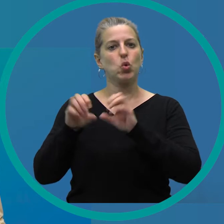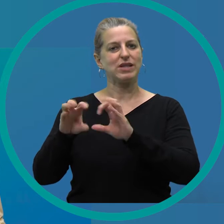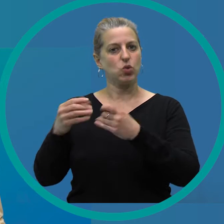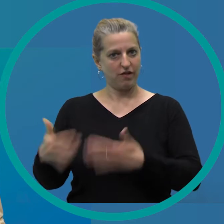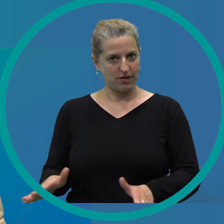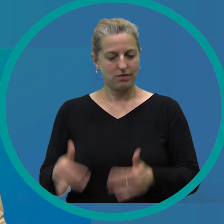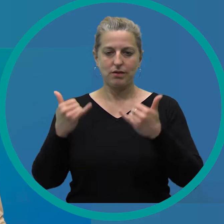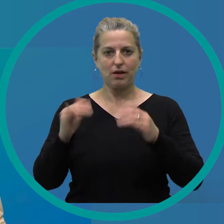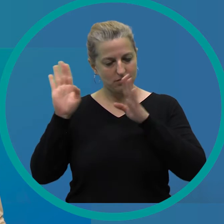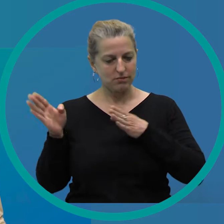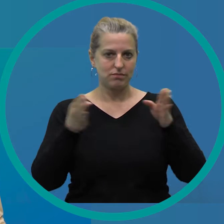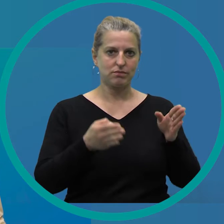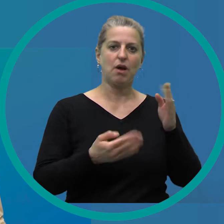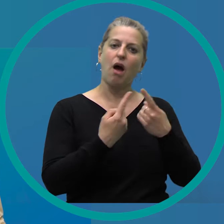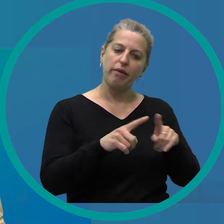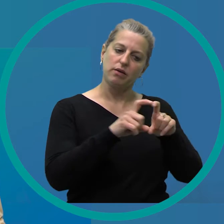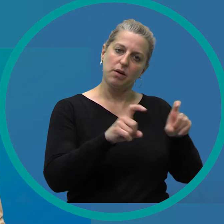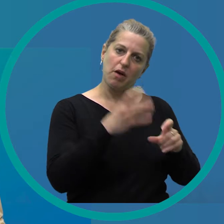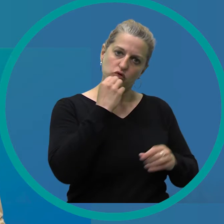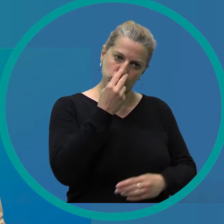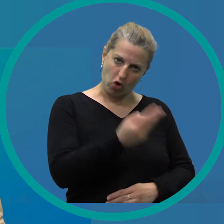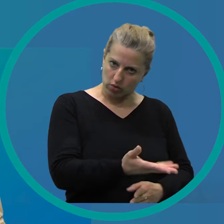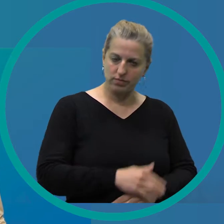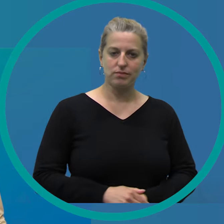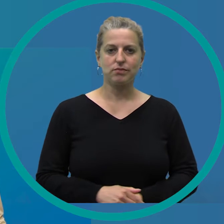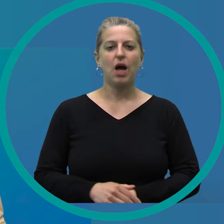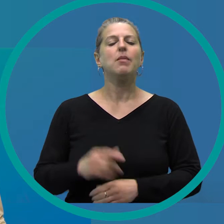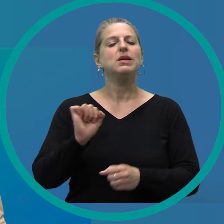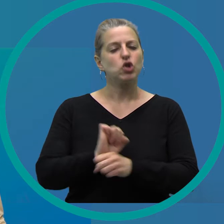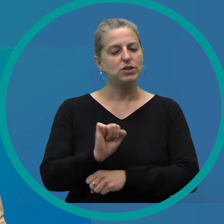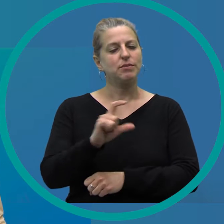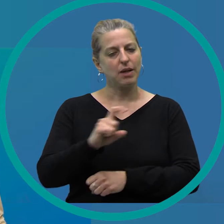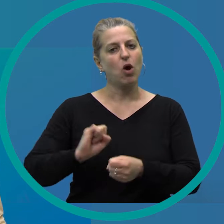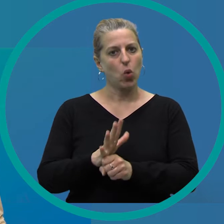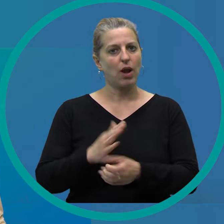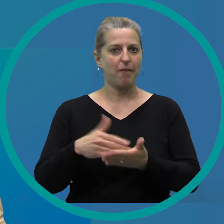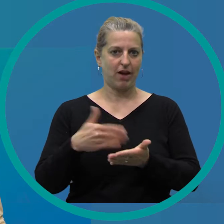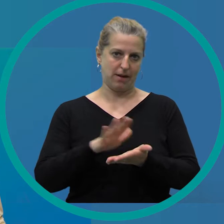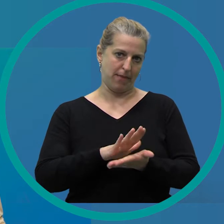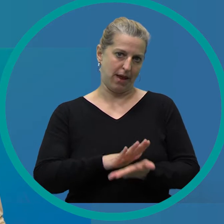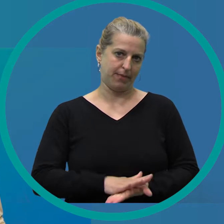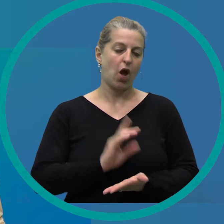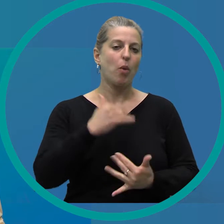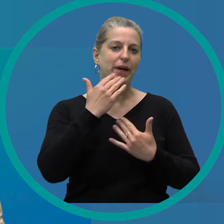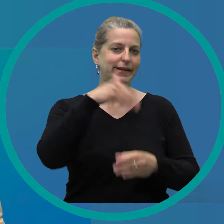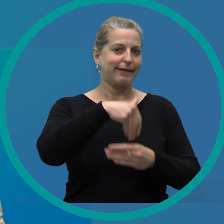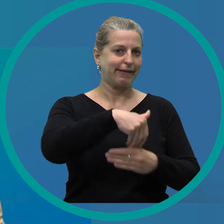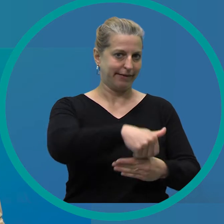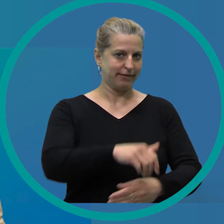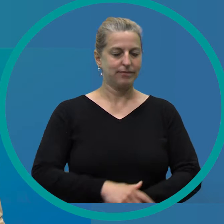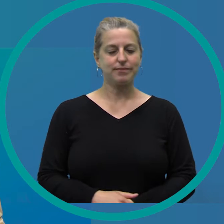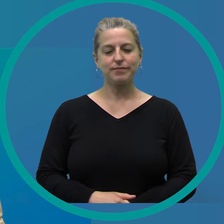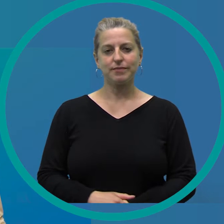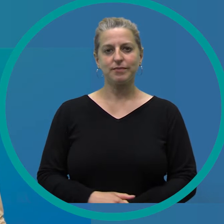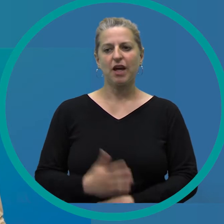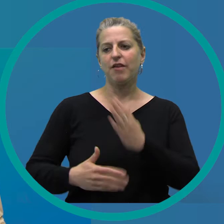dem Studio gesendet haben, möchten wir uns jetzt wieder etwas anderen Themen widmen. Das Thema Corona wird uns aber trotzdem weiterhin auch in der Berichterstattung